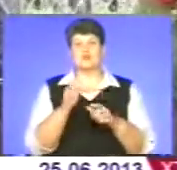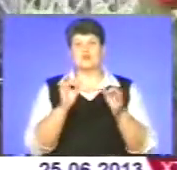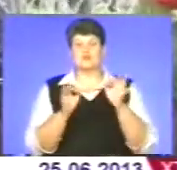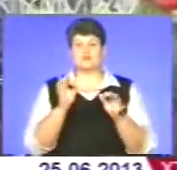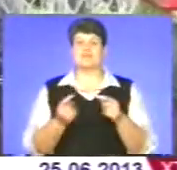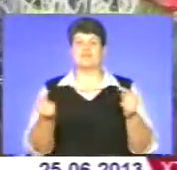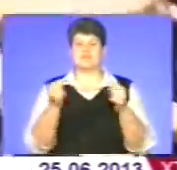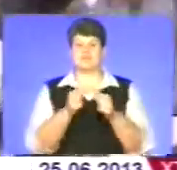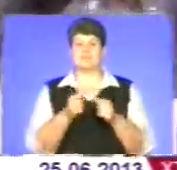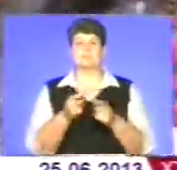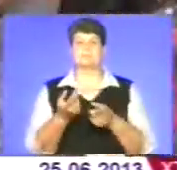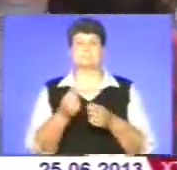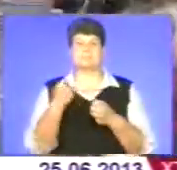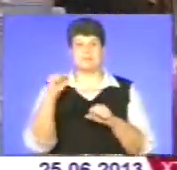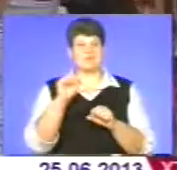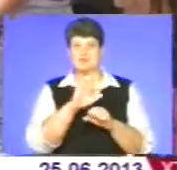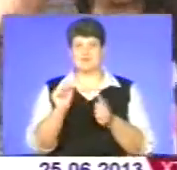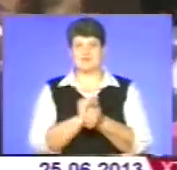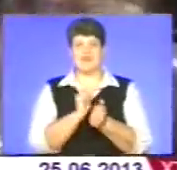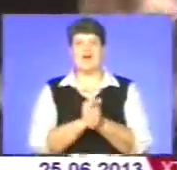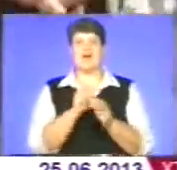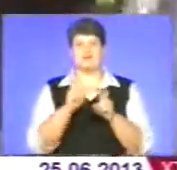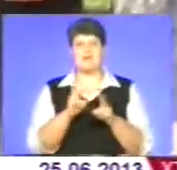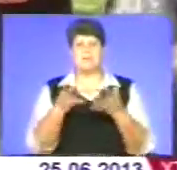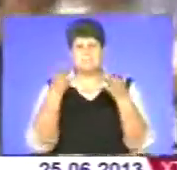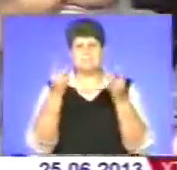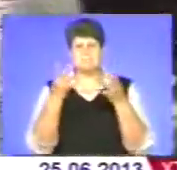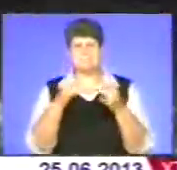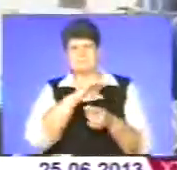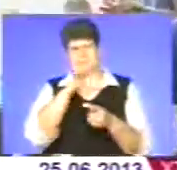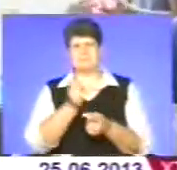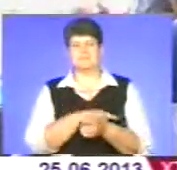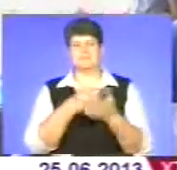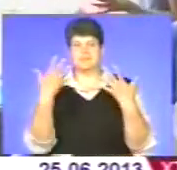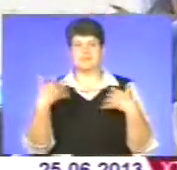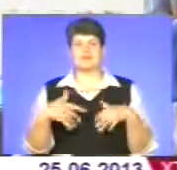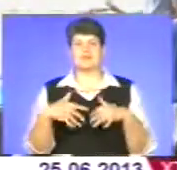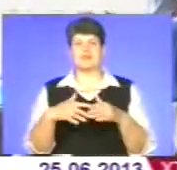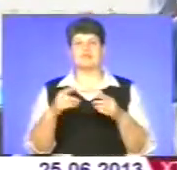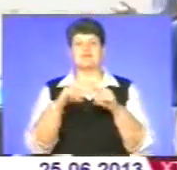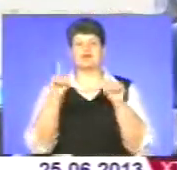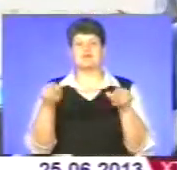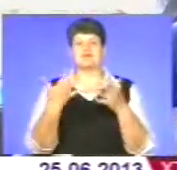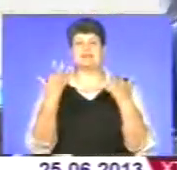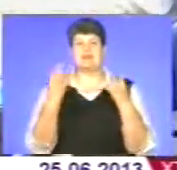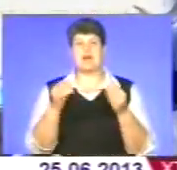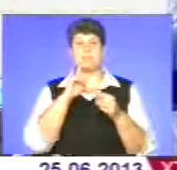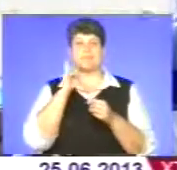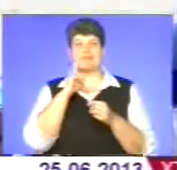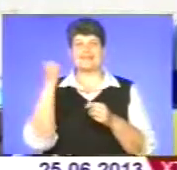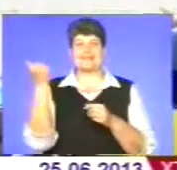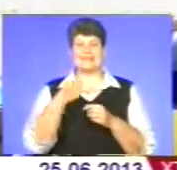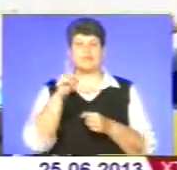переможця. Ні, не найсухішого, а наймокрішого учасника водяної битви. В рамках до Дня молоді, в зараз проводиться в Тернополі тиждень